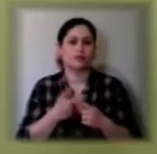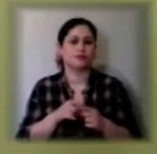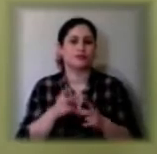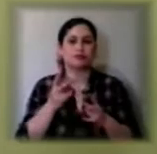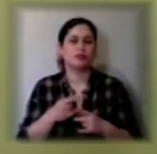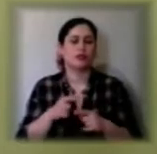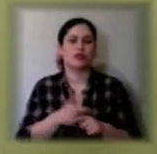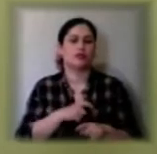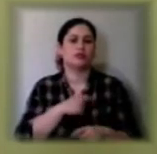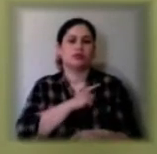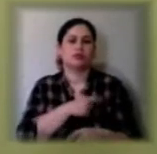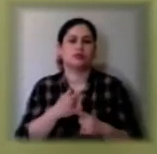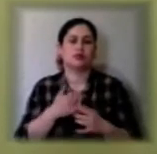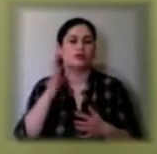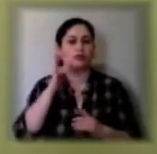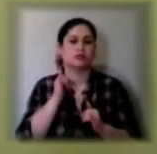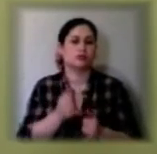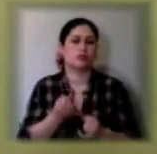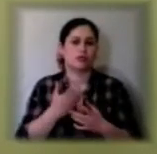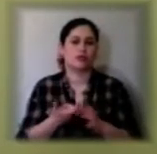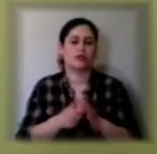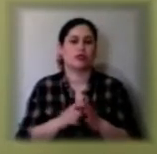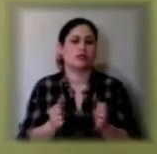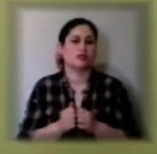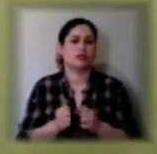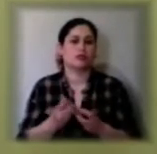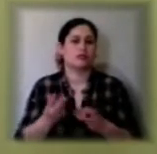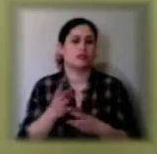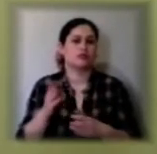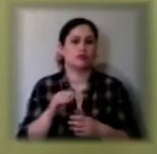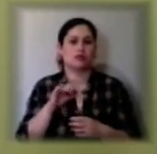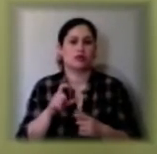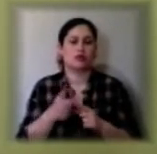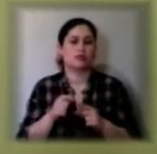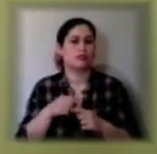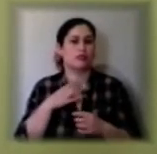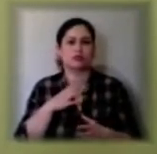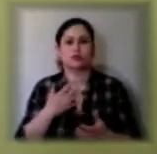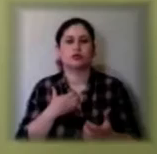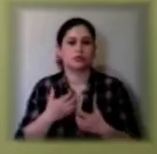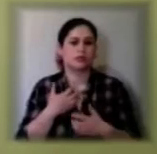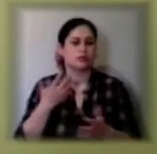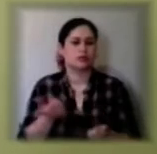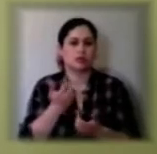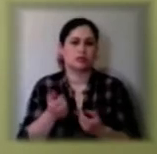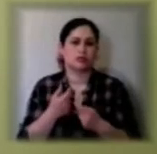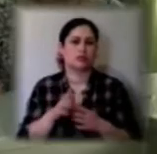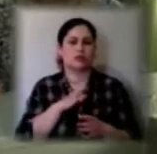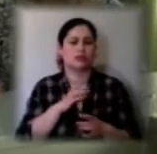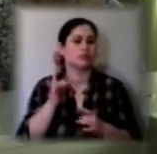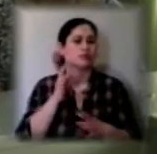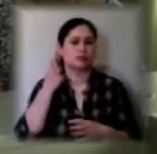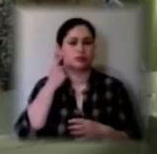сильно. Нас залило, постраждала квартира. Портелеватор згорів увесь дах. Ми дуже бігли, рятувалися, тому що на даху стріляло, було страшно.